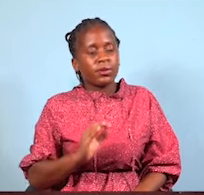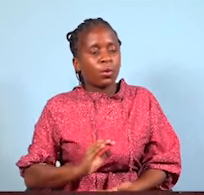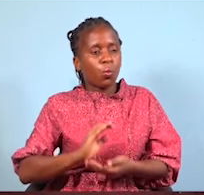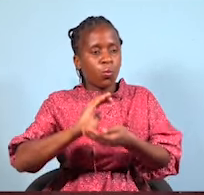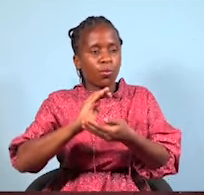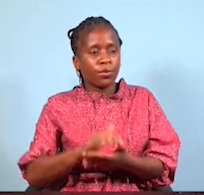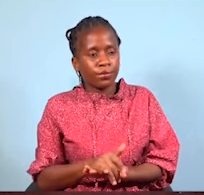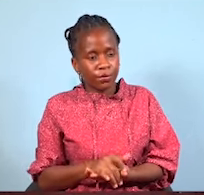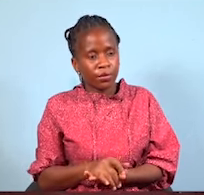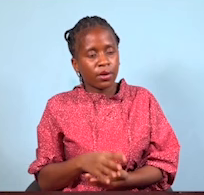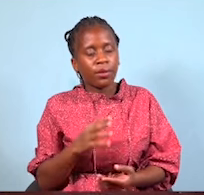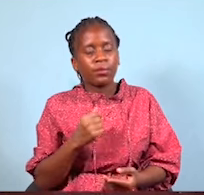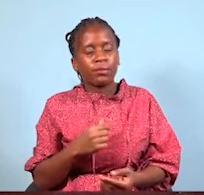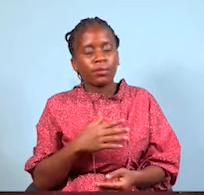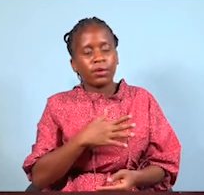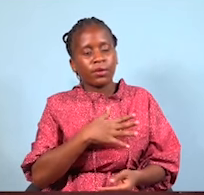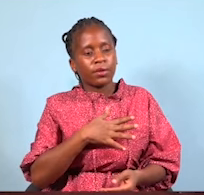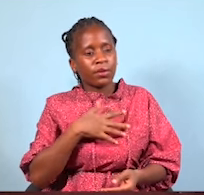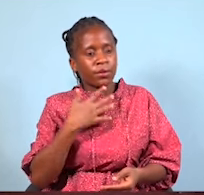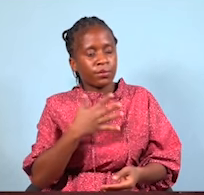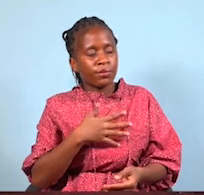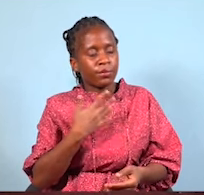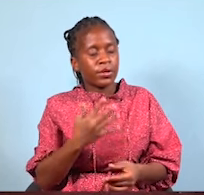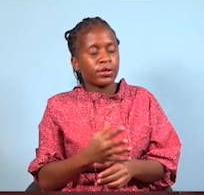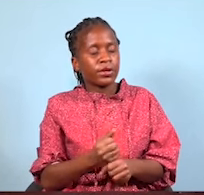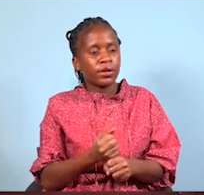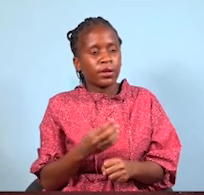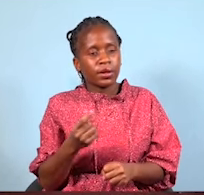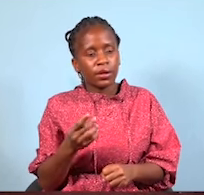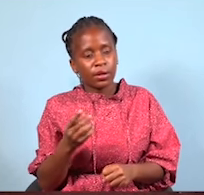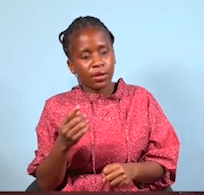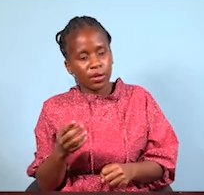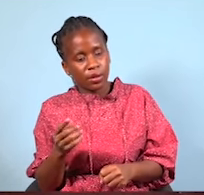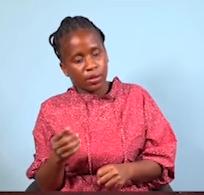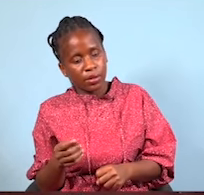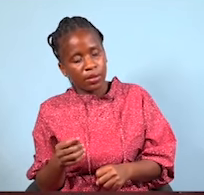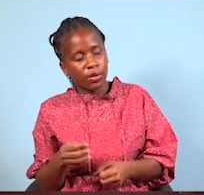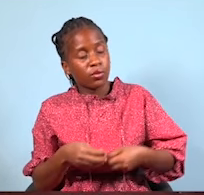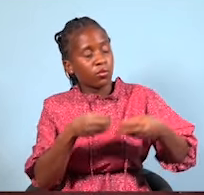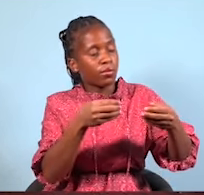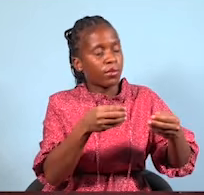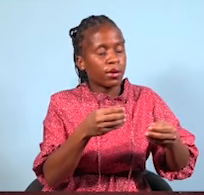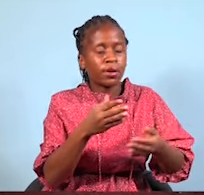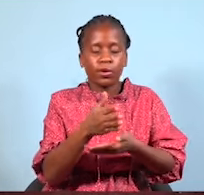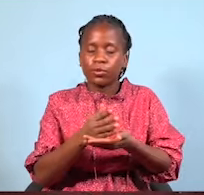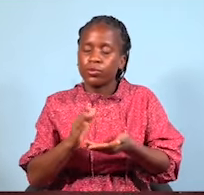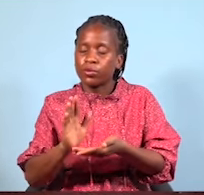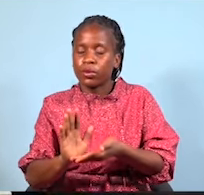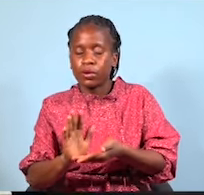Kwa nifanya mpango hizi hela tunazotakiuwa kumpa. Na mini hizi pate robo. Sasa, malaika,